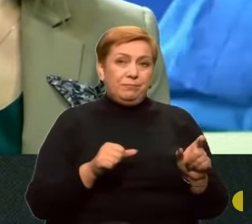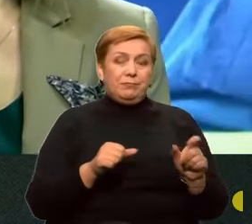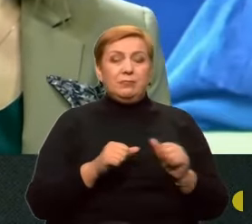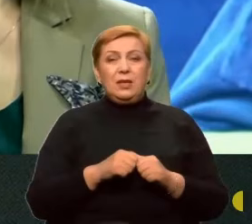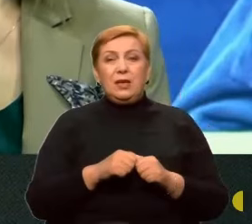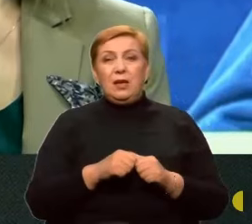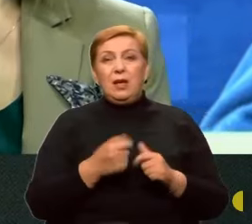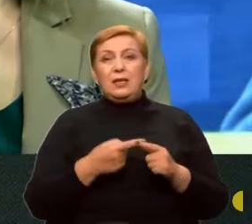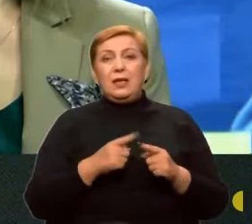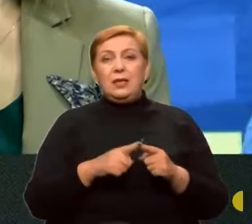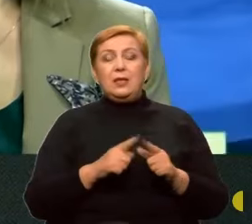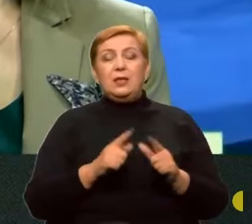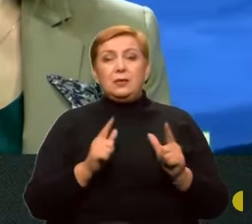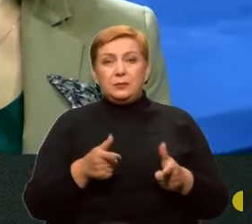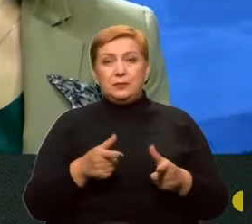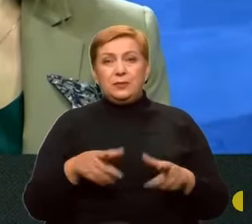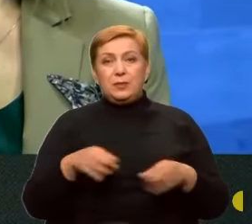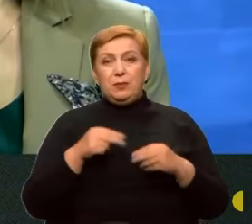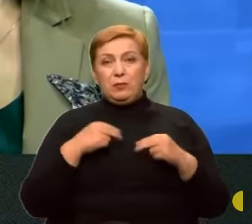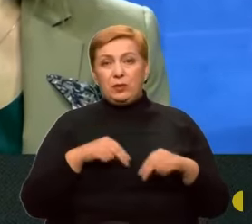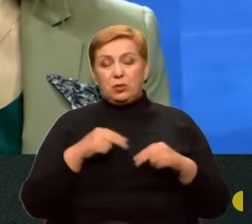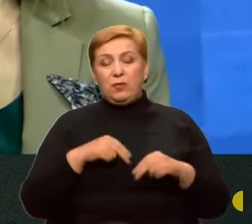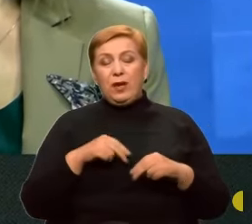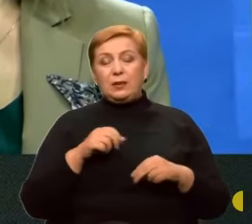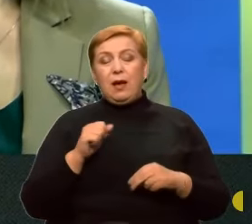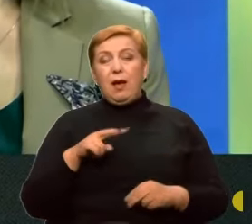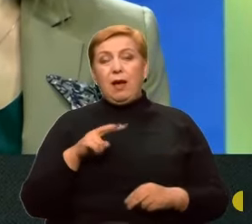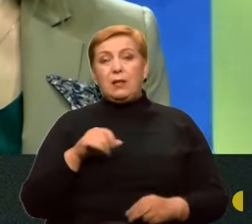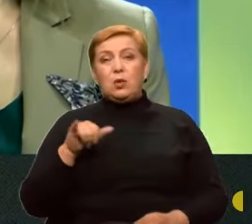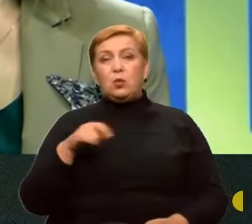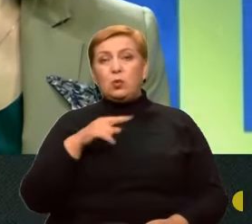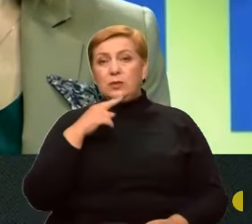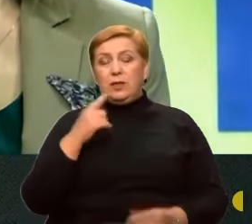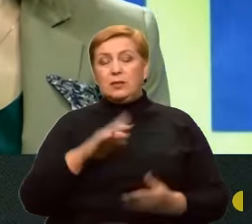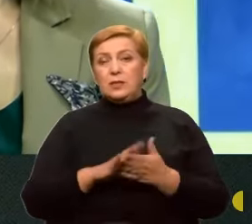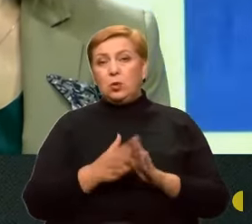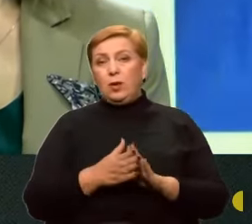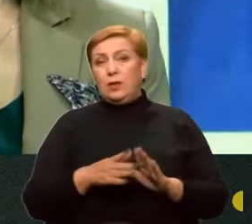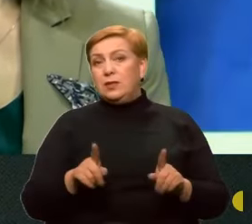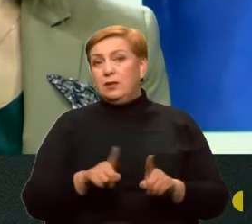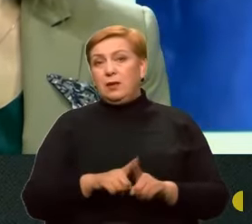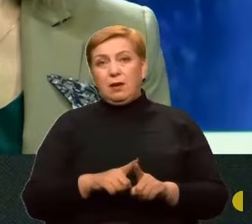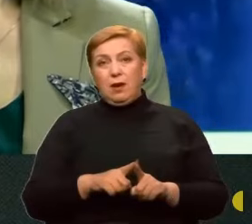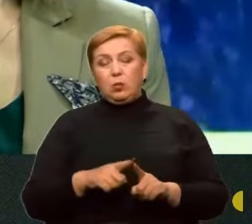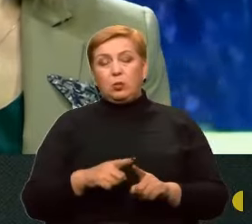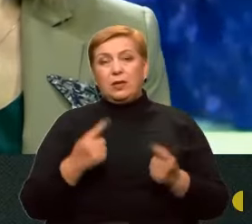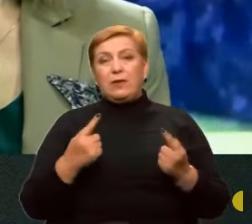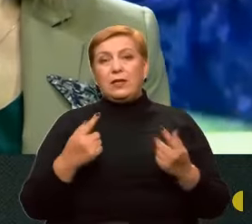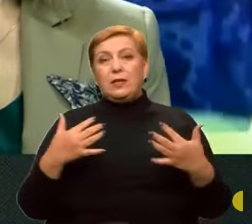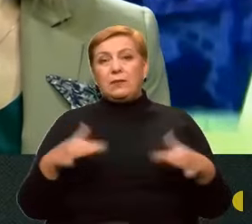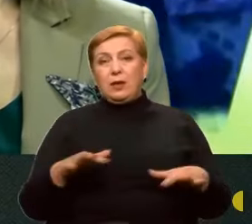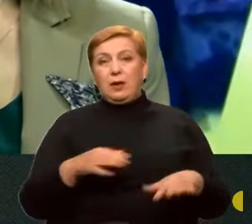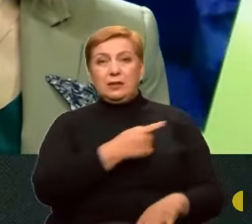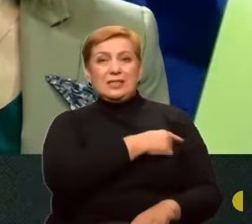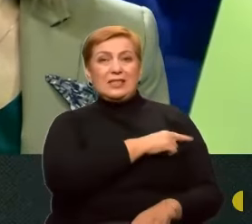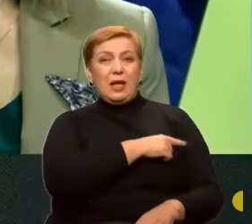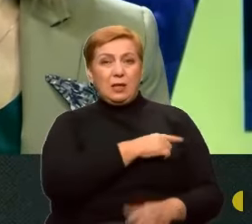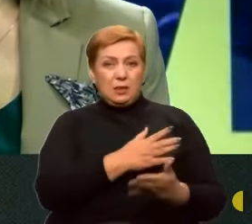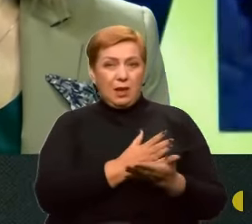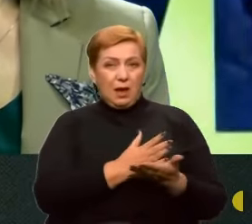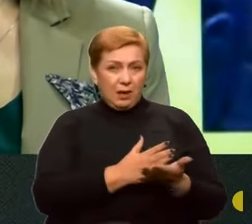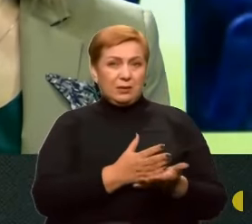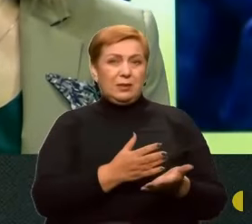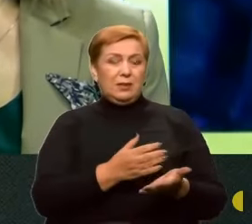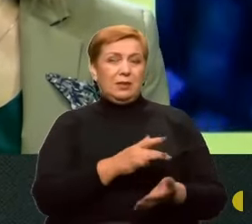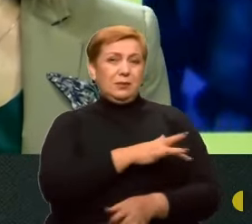які пішли на співпрацю. Але у росіян загалом ситуація така, що да, у них великі втрати і санітарні, і бойові,